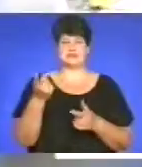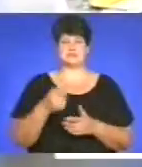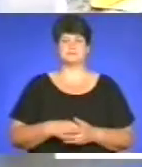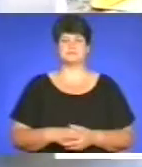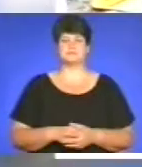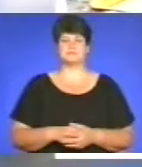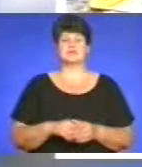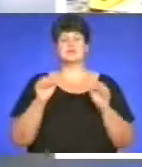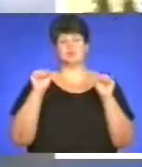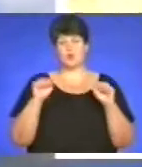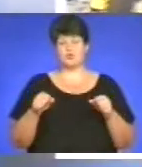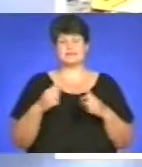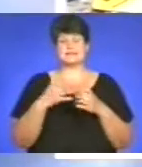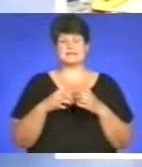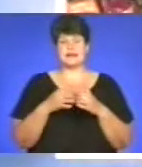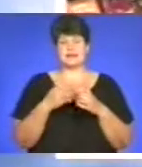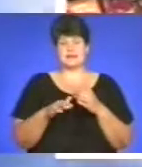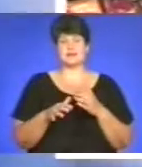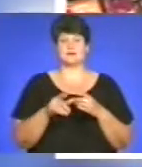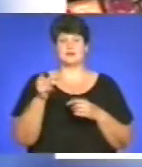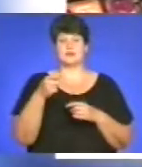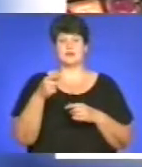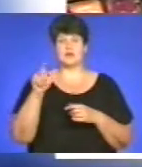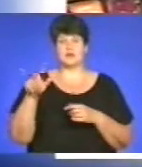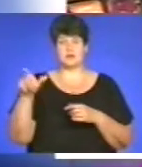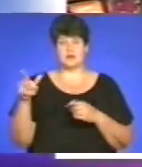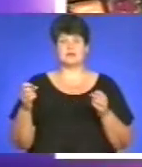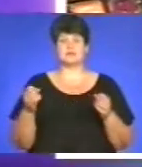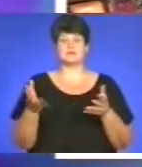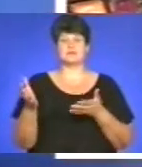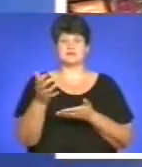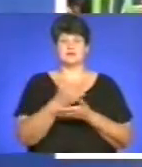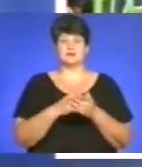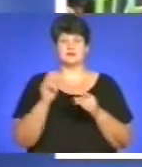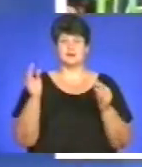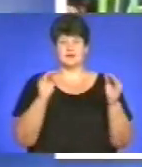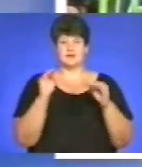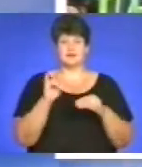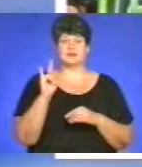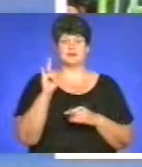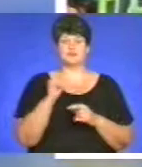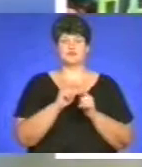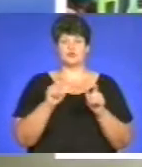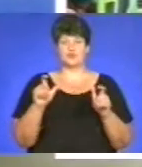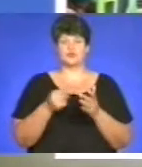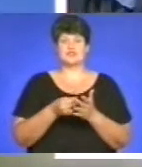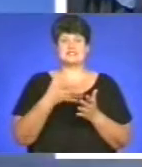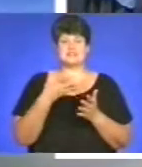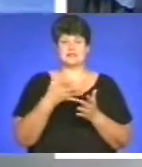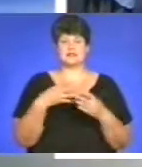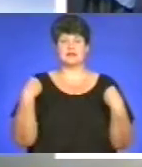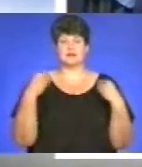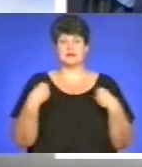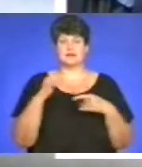Чи спроможні середньостатистичні тернополяни зібрати дитину до школи? Ціни на шкільне приладдя та дитячий одяг